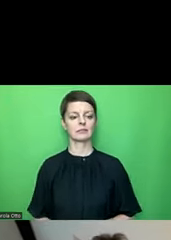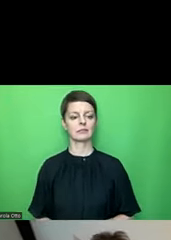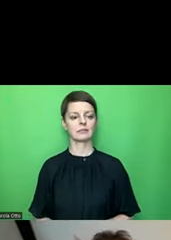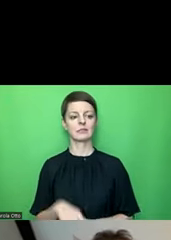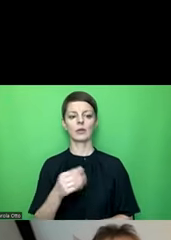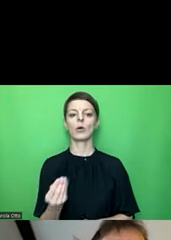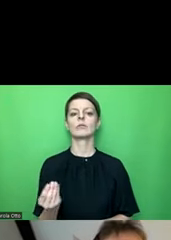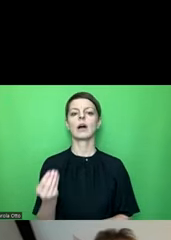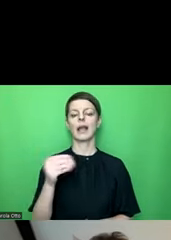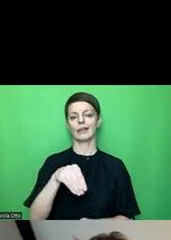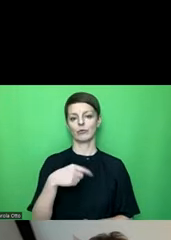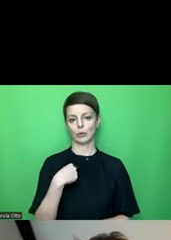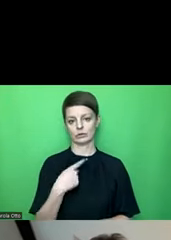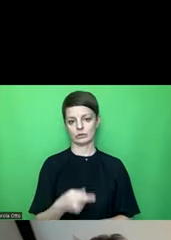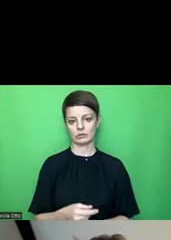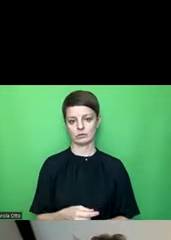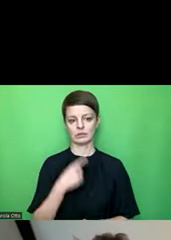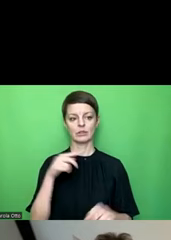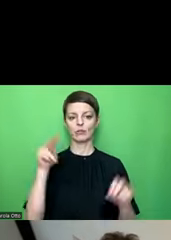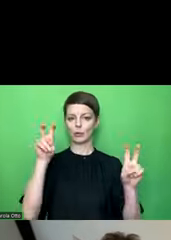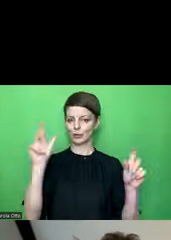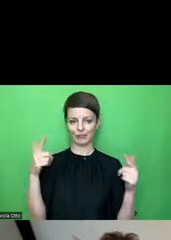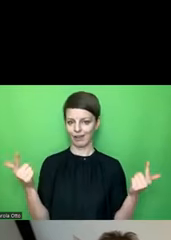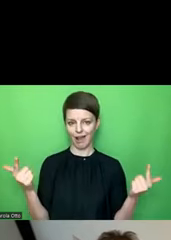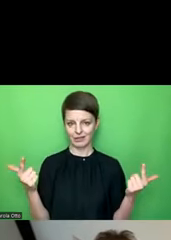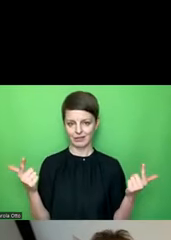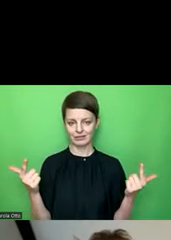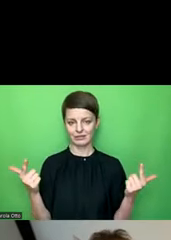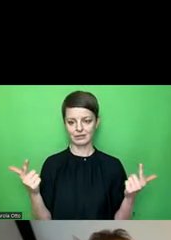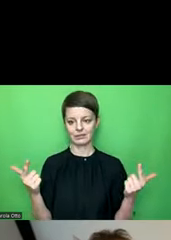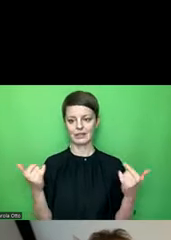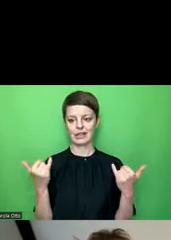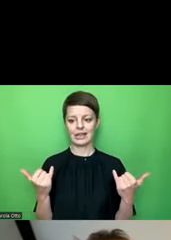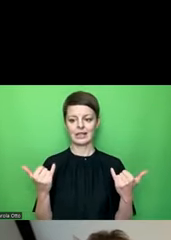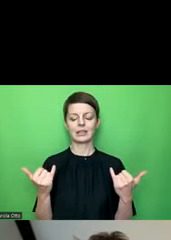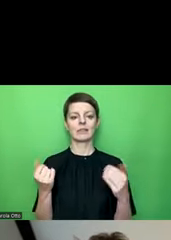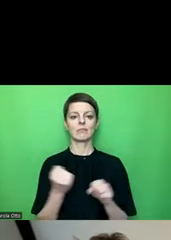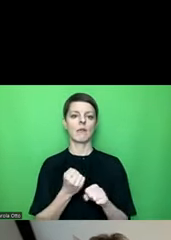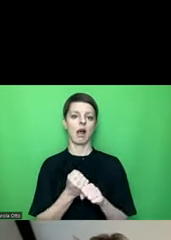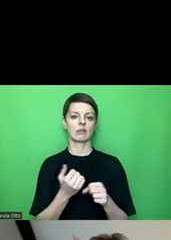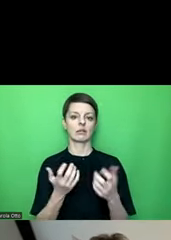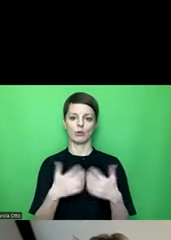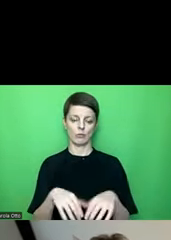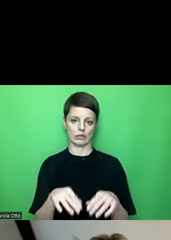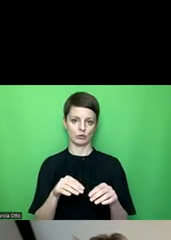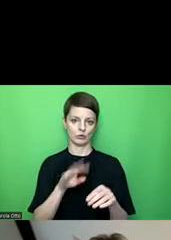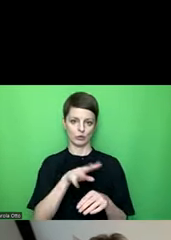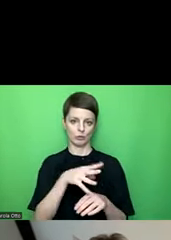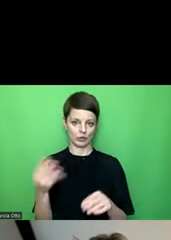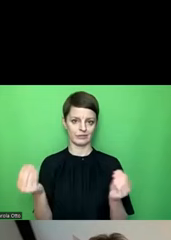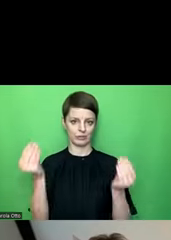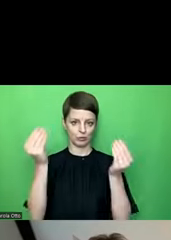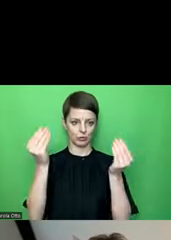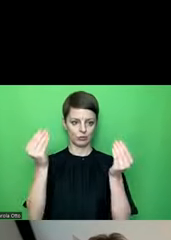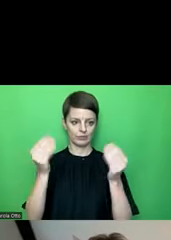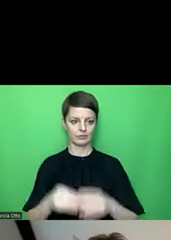eingefügt, weil ich gesagt habe, hier sind noch keine Überschriften dabei, dann macht er jetzt automatisch Überschriften hinzu und schiebt